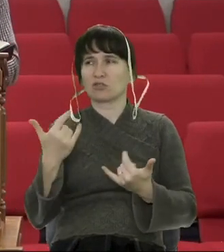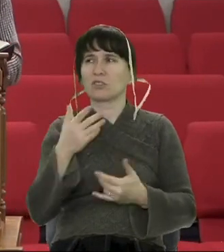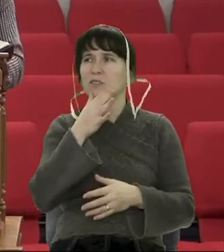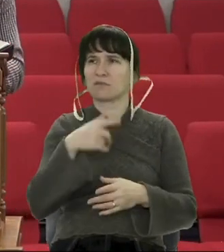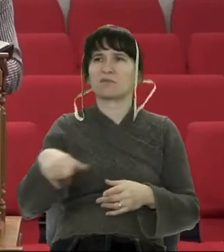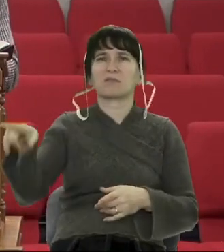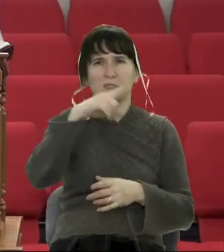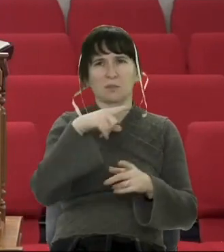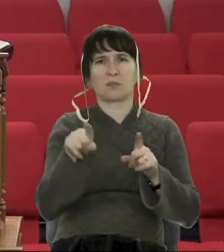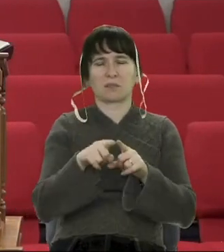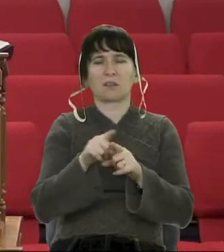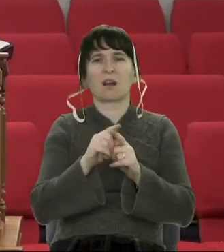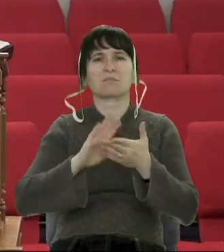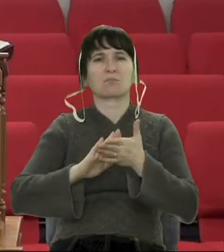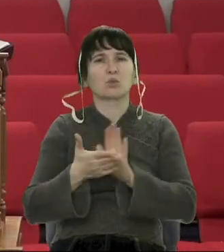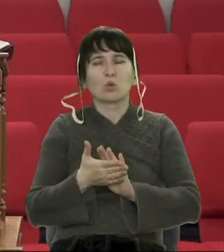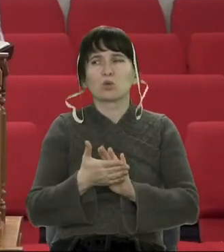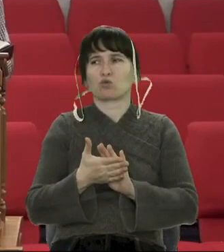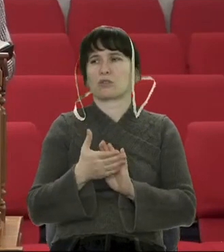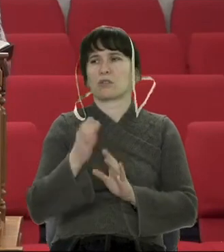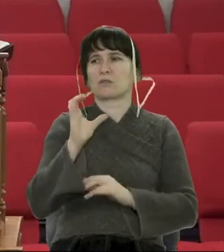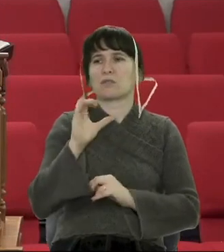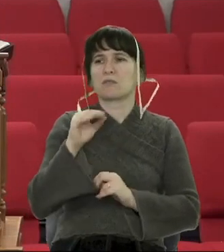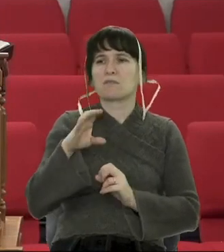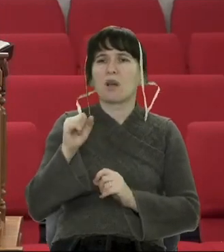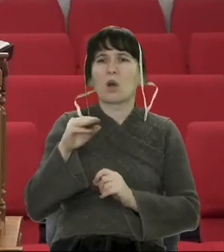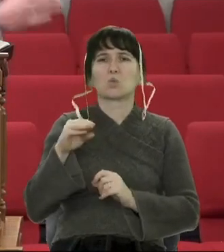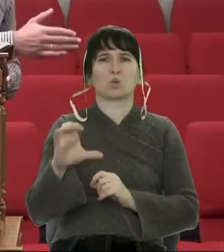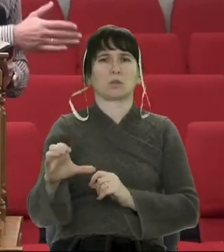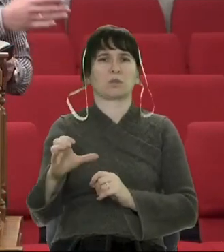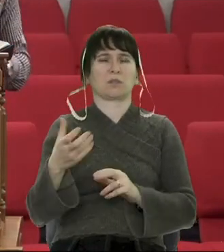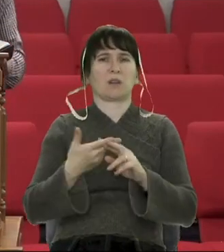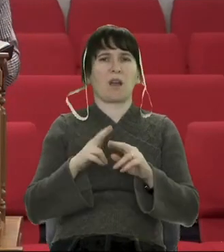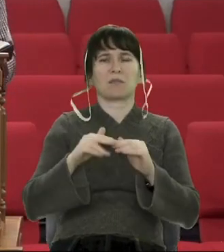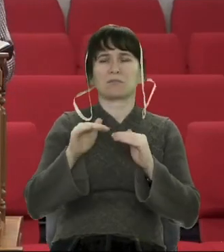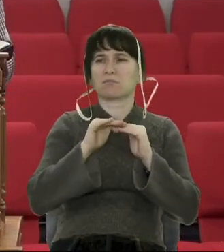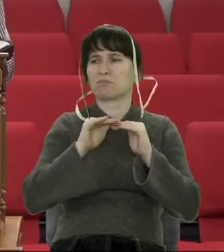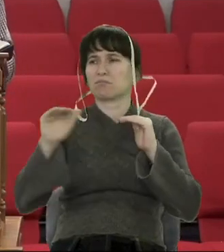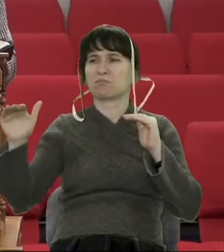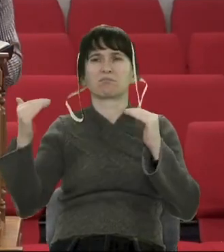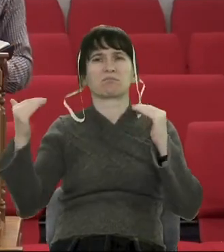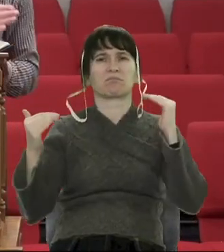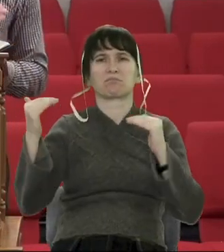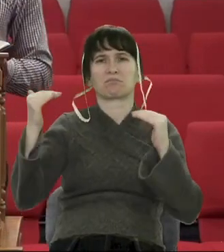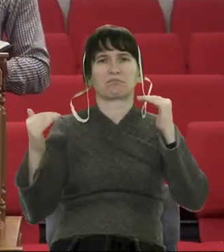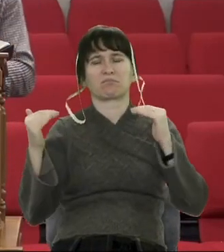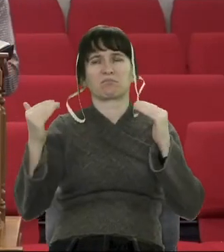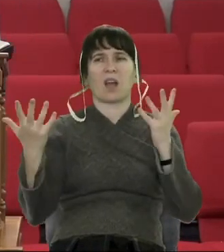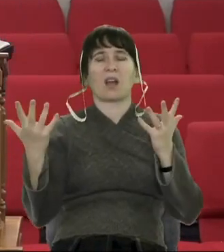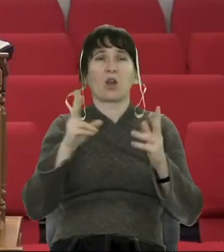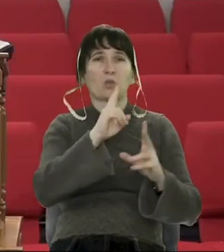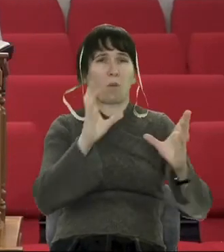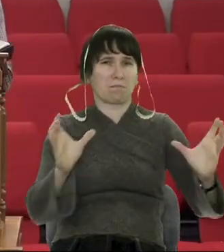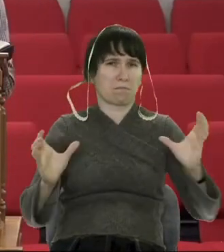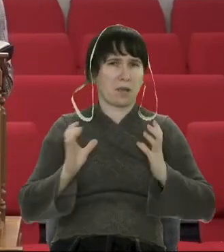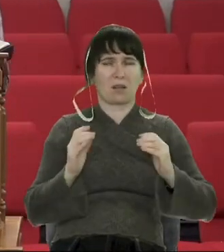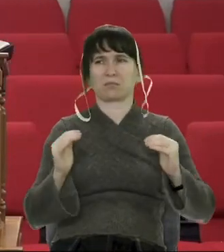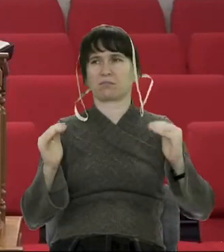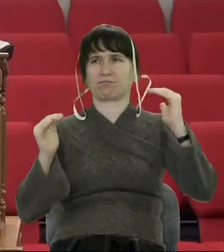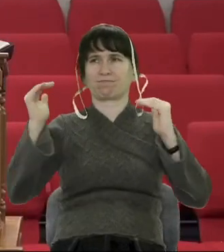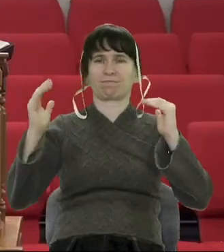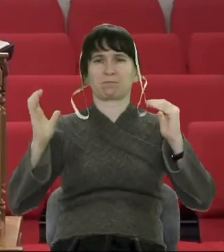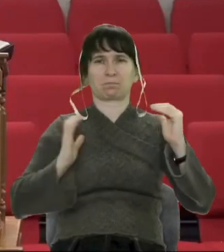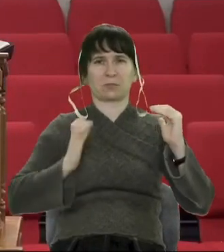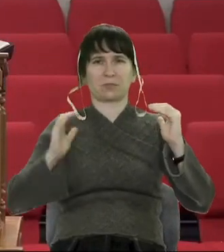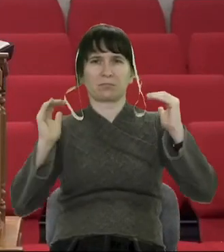свої такі привілеї, певні свої от статусні спілкуються з статусними, більш заможні з більш заможними, менш